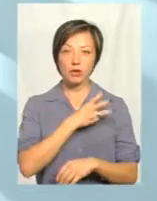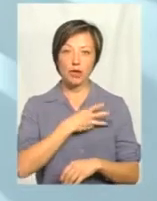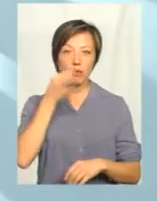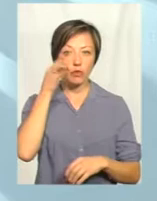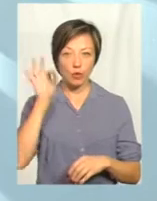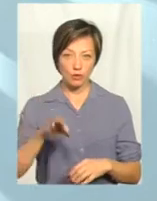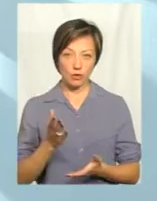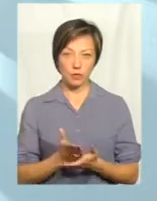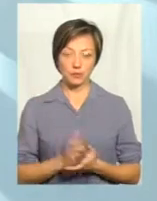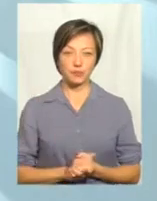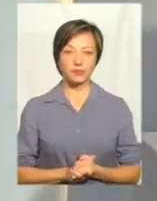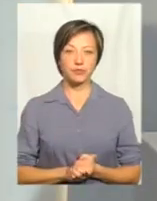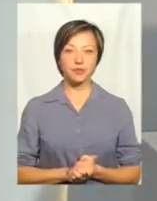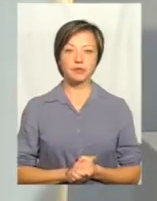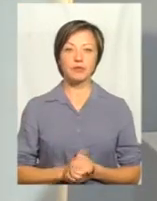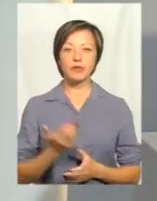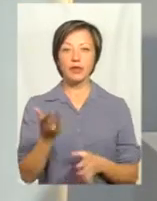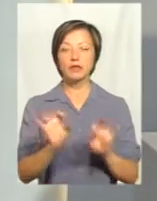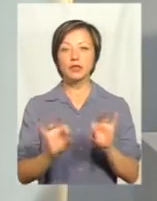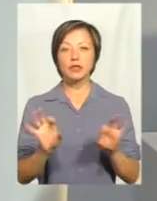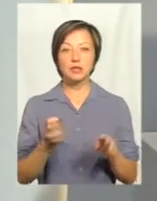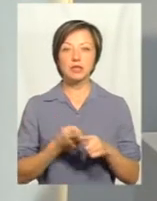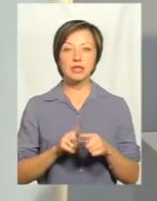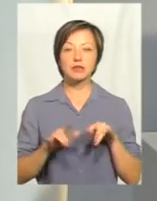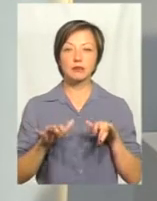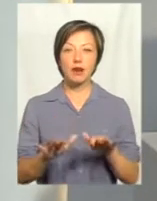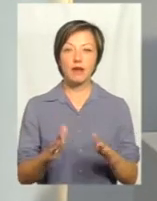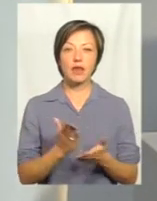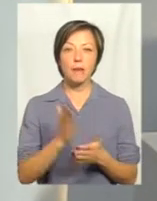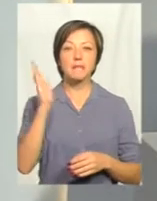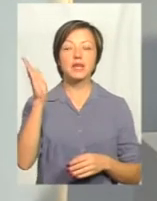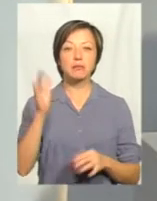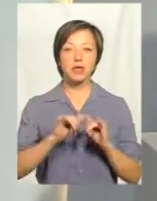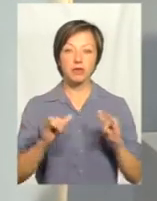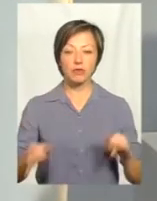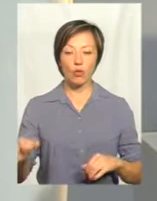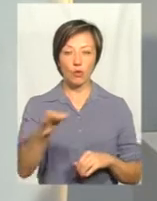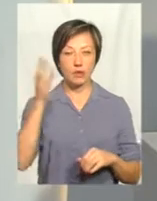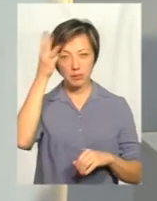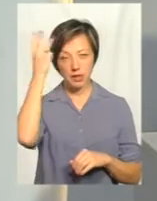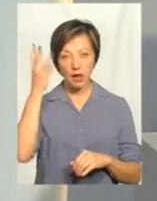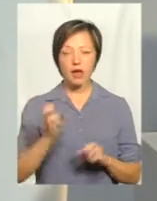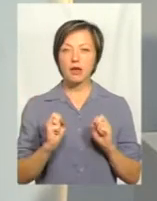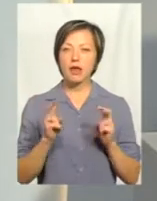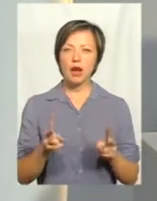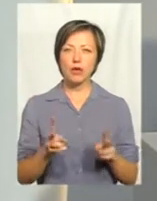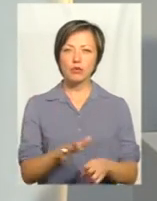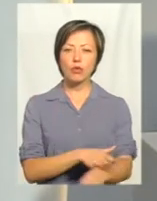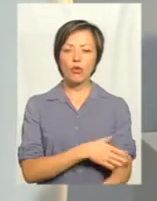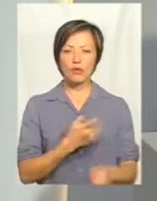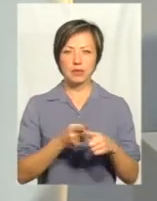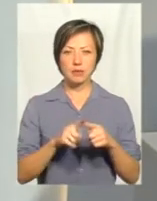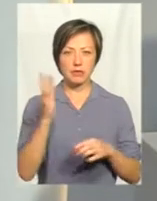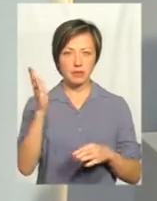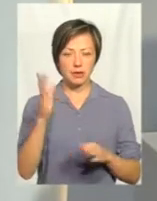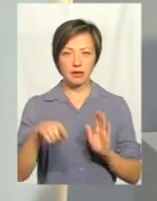навиками. Филип, грунтували, що ця справа теплична є перспективною для Хмельниччини. Наскільки довго тривала ця